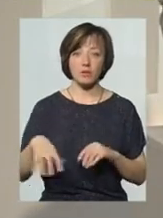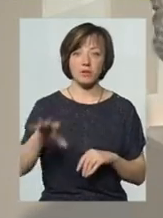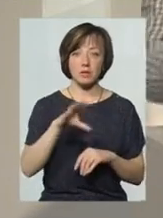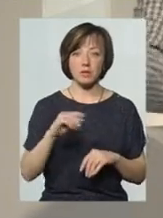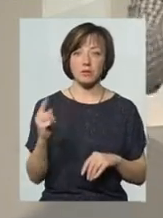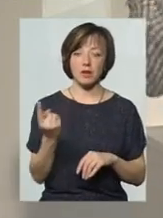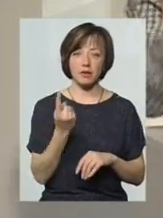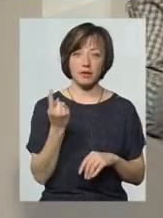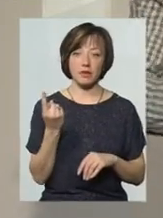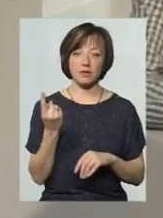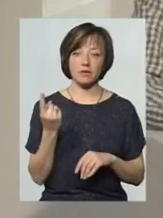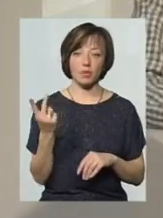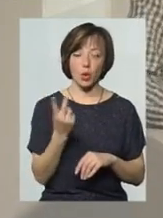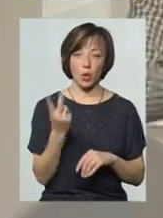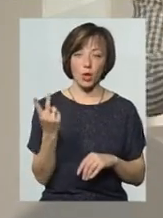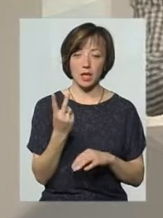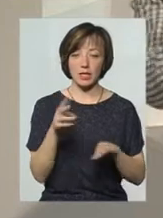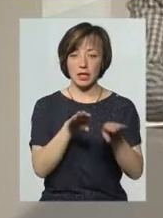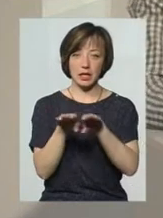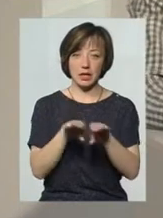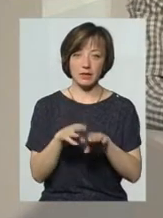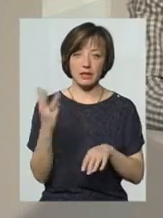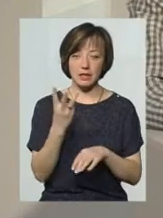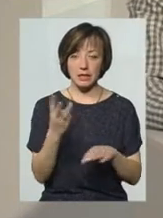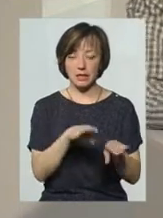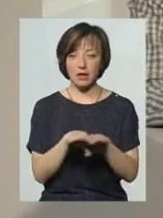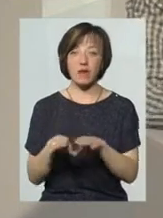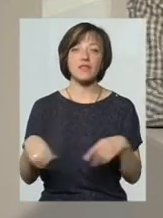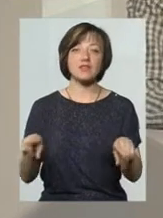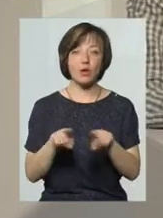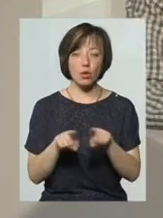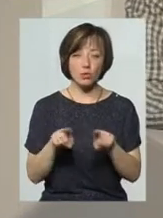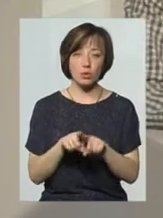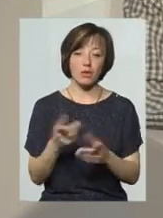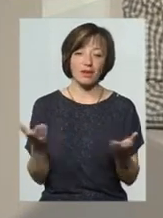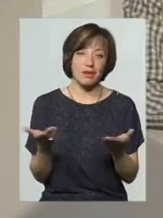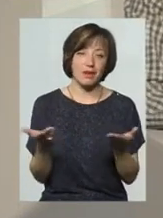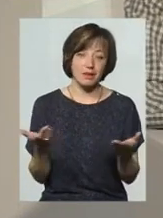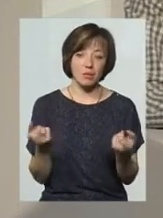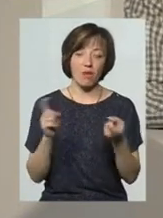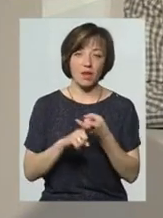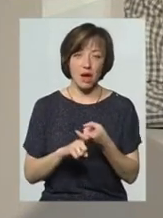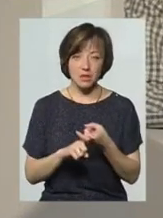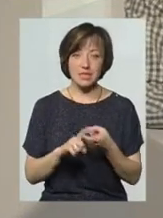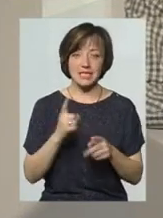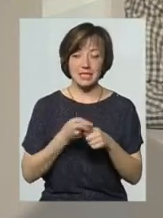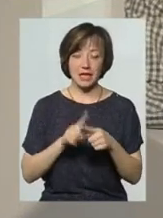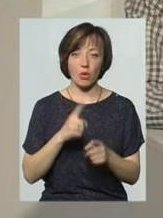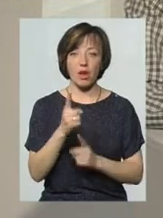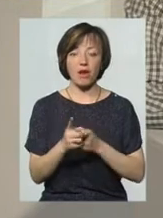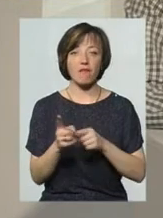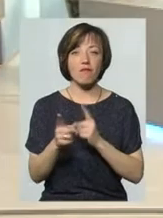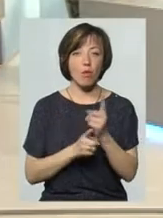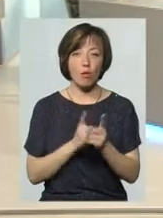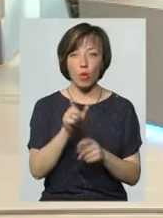первини, вторини, рівені, третини. Але все одно десь воно пов'язано з цією реформою. Тому